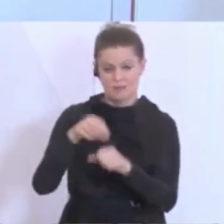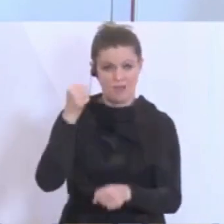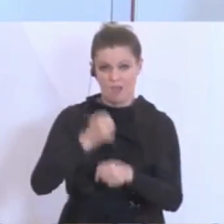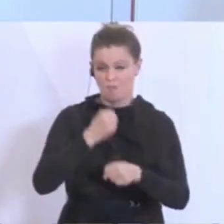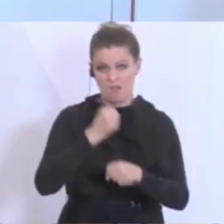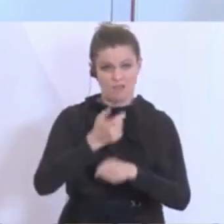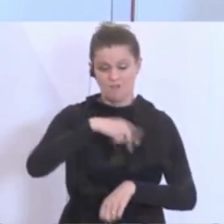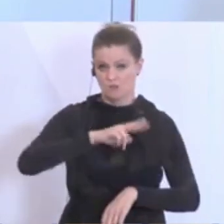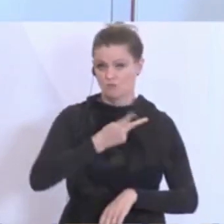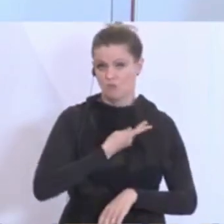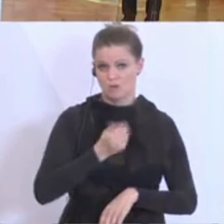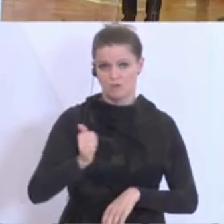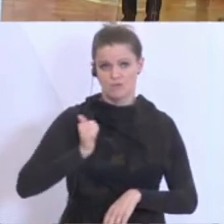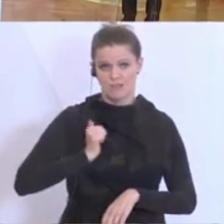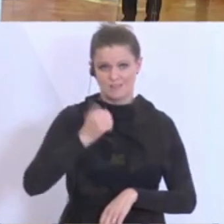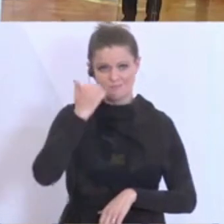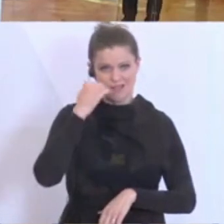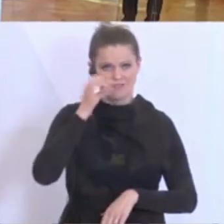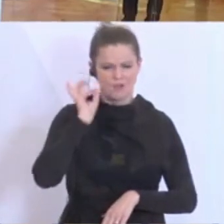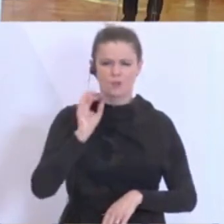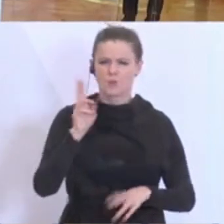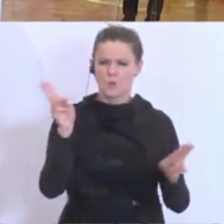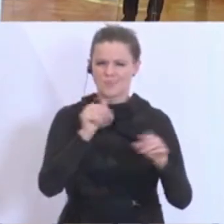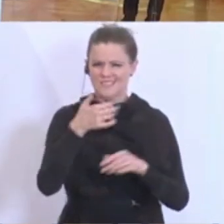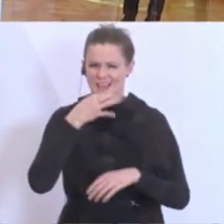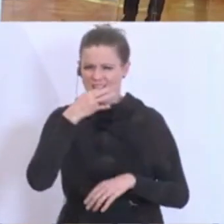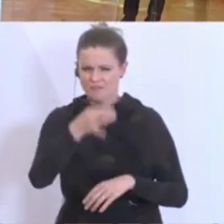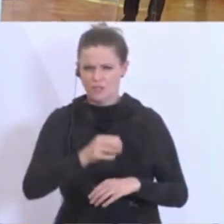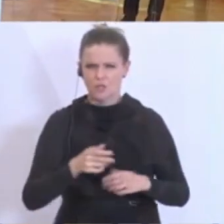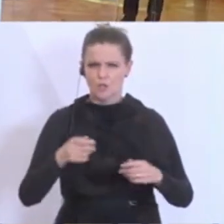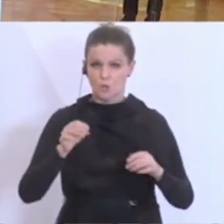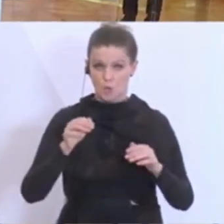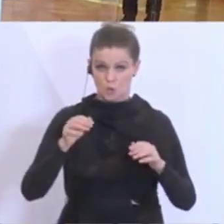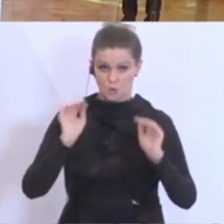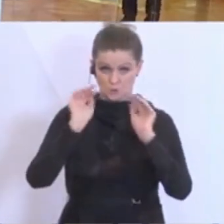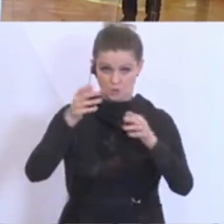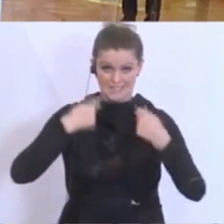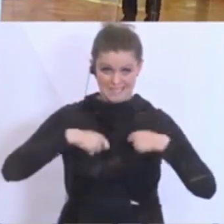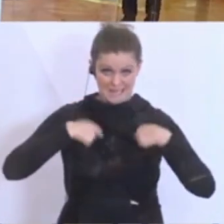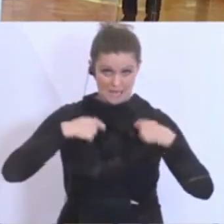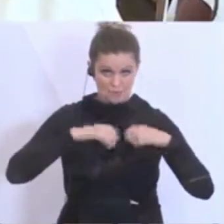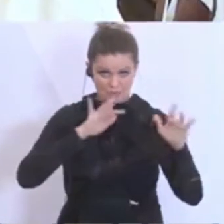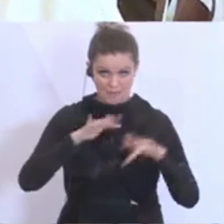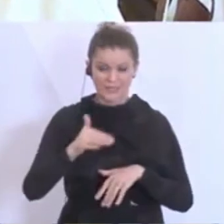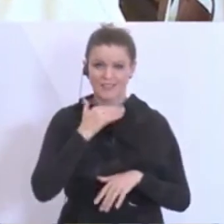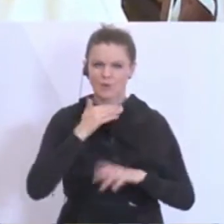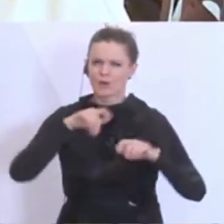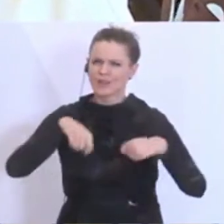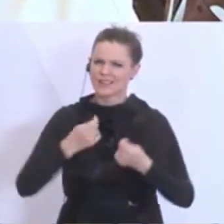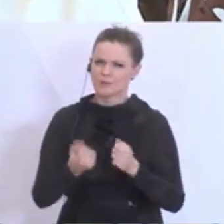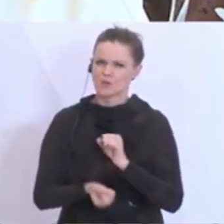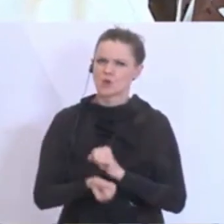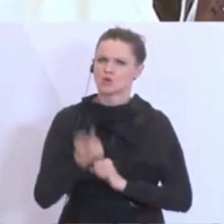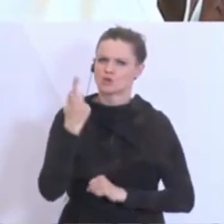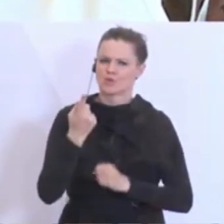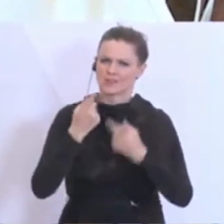Soldatinnen und Soldaten. Entschuldigung, eine Nachfrage noch. Schutzkleidung. Gibt es ausreichend Schutzkleidung? Gibt es ein Sonderbudget für das Bundesheer?